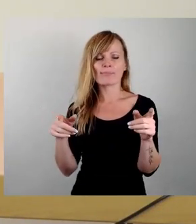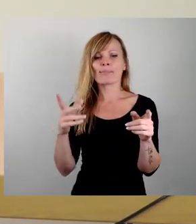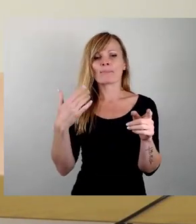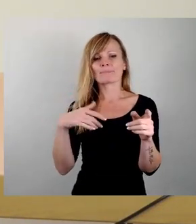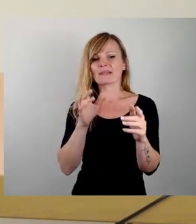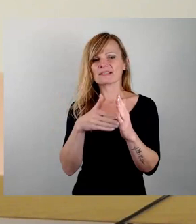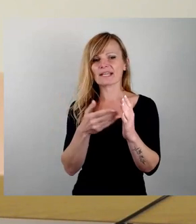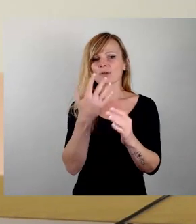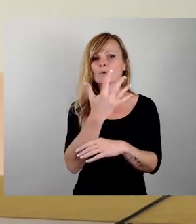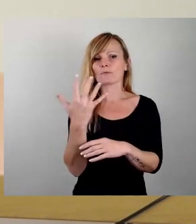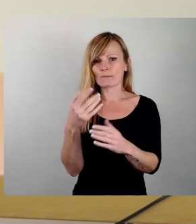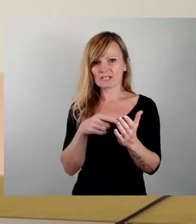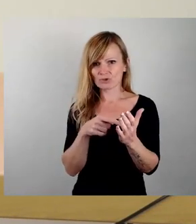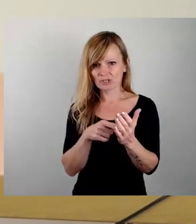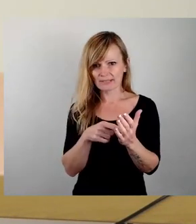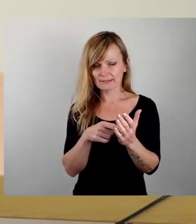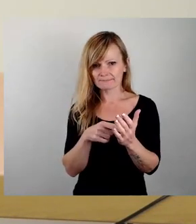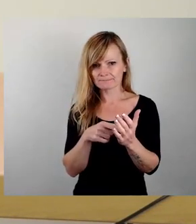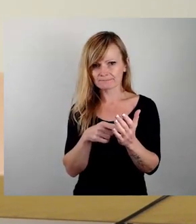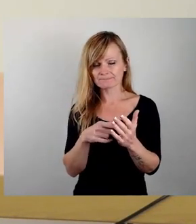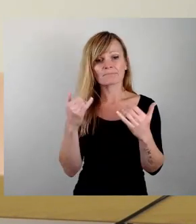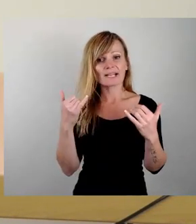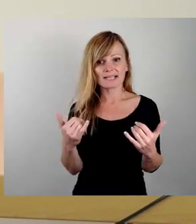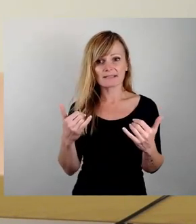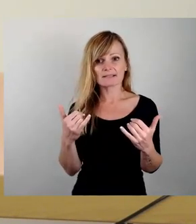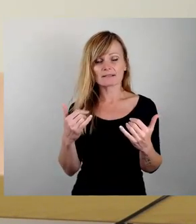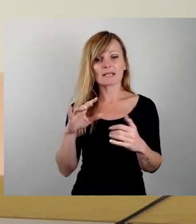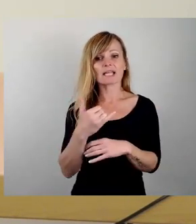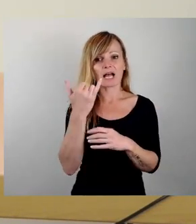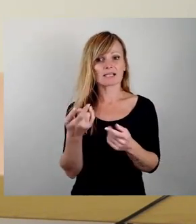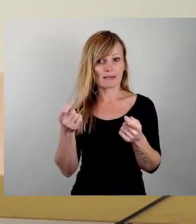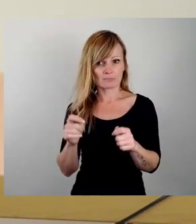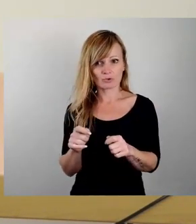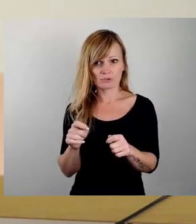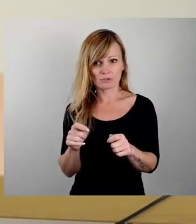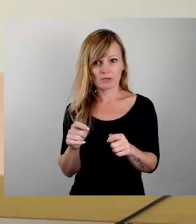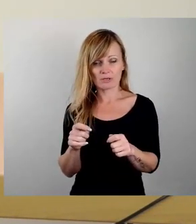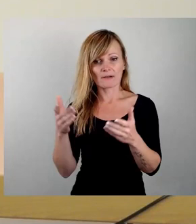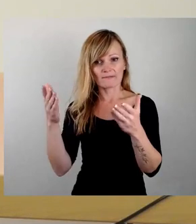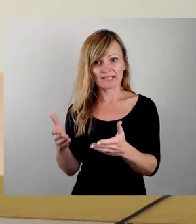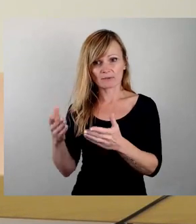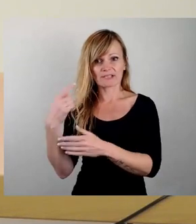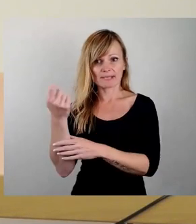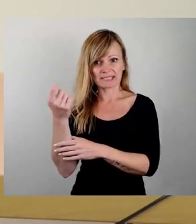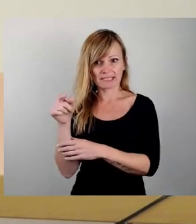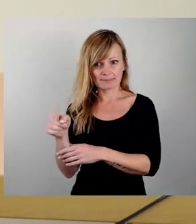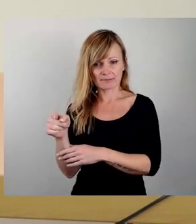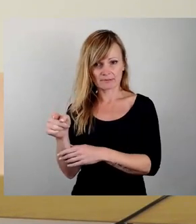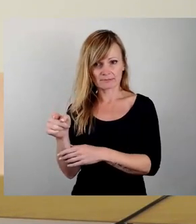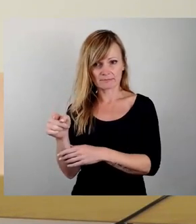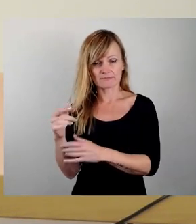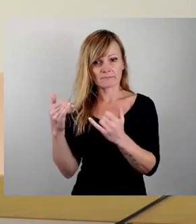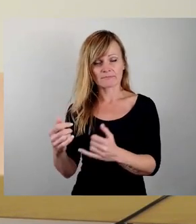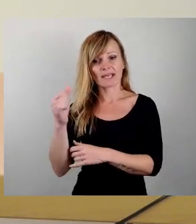des Konzeptes. Jetzt haben Sie ja mit dem Jahresabschluss des Friedhofsbetriebes erstmals eine